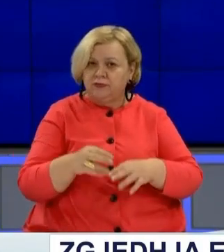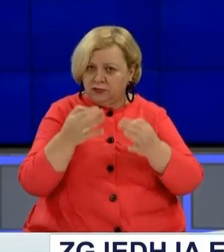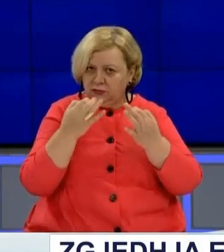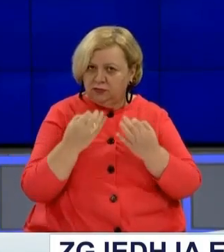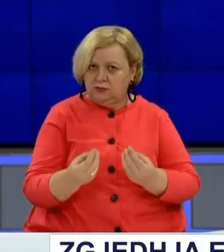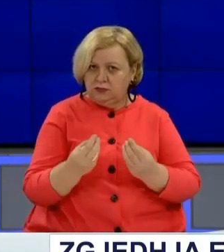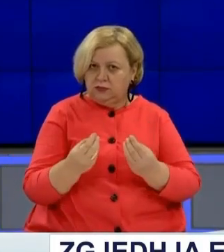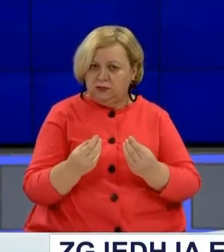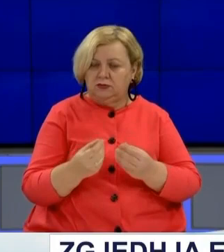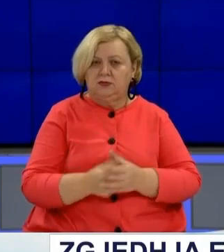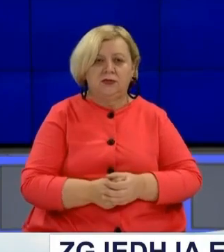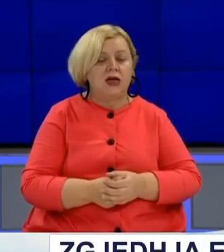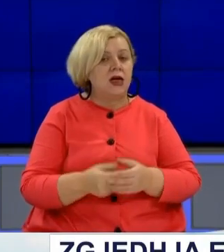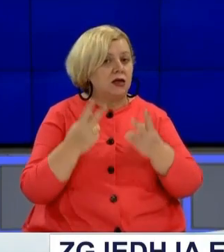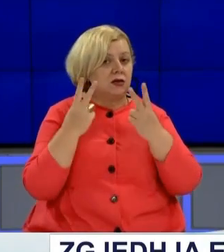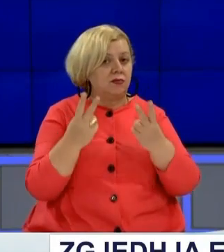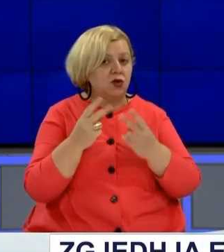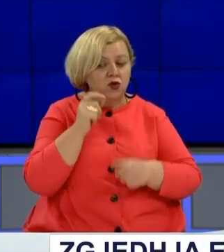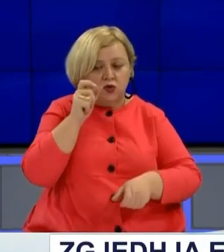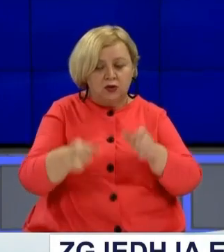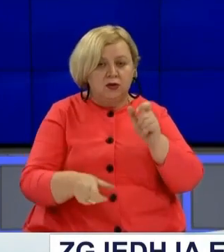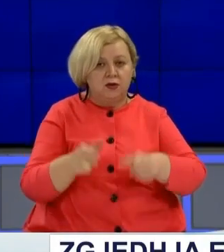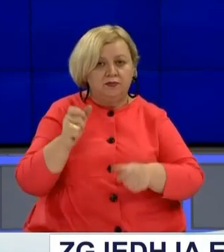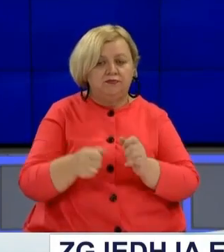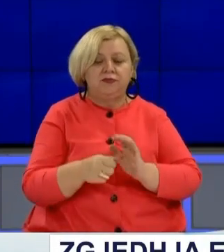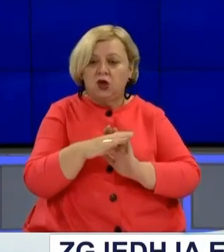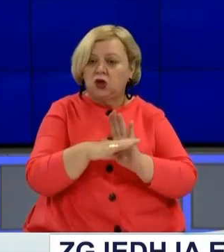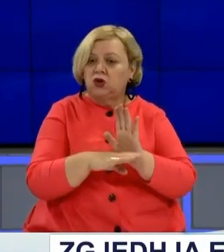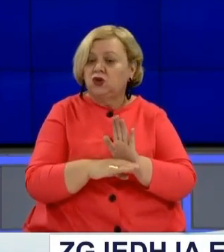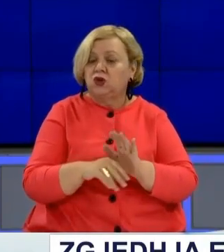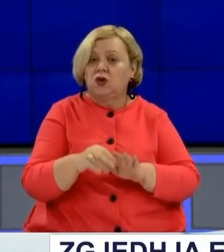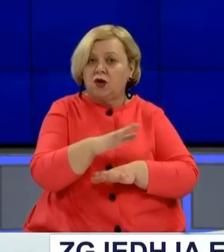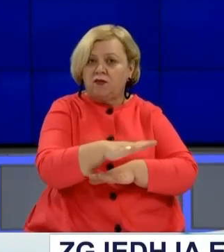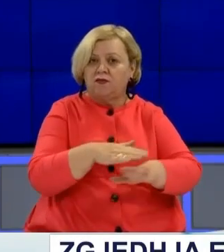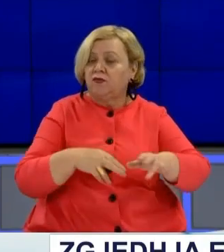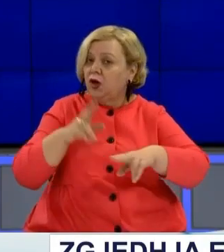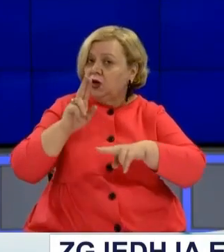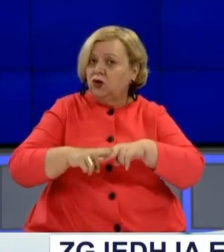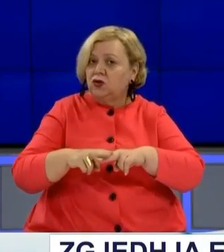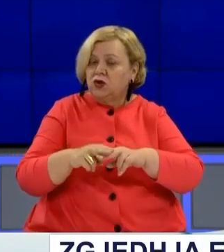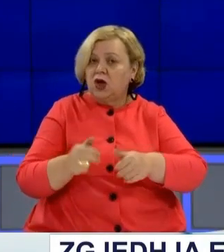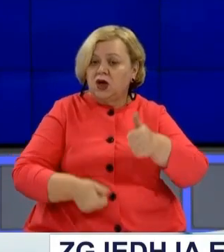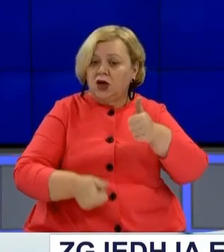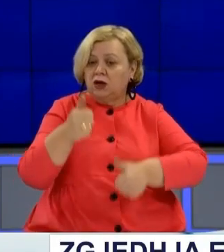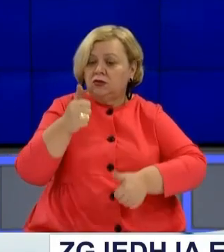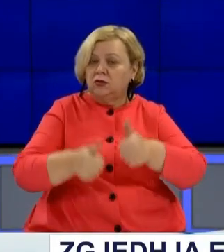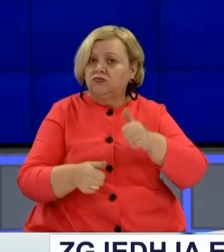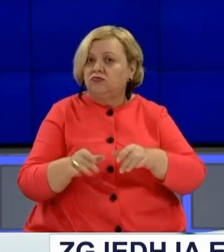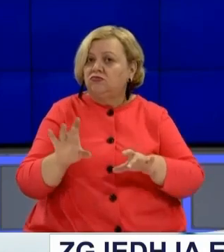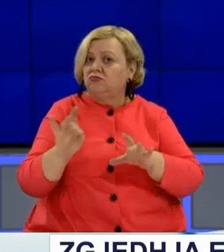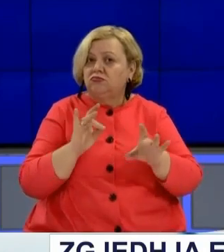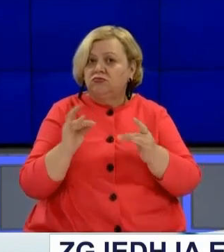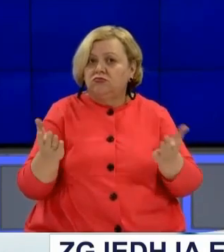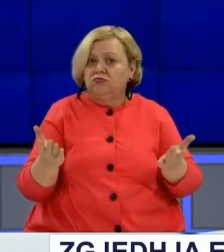farështë në rëndësi për shtetarët dhe natyresht që pastaj legislatura radhës të vendos për një kandidat apo kandidate